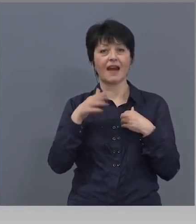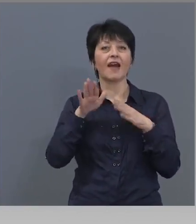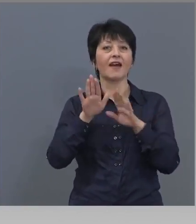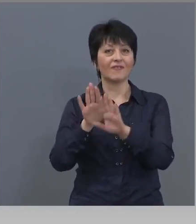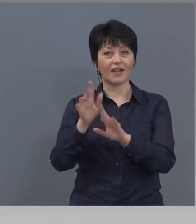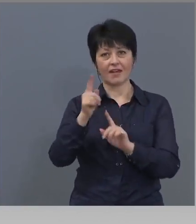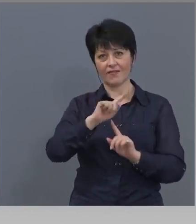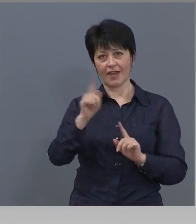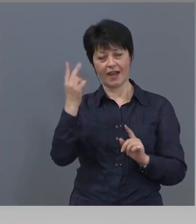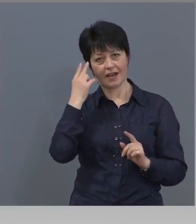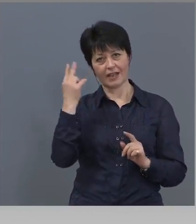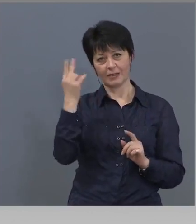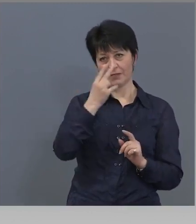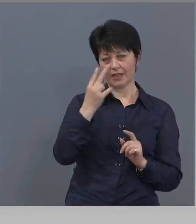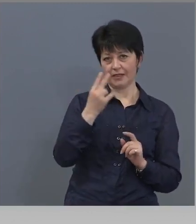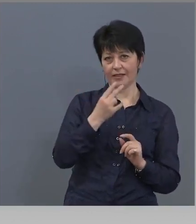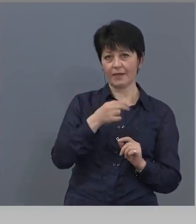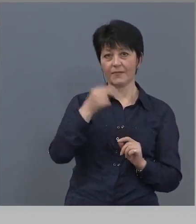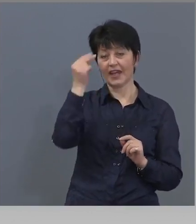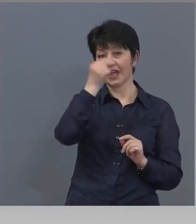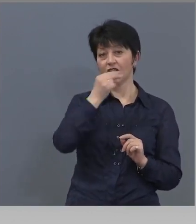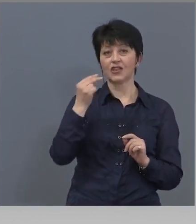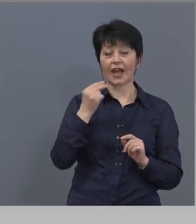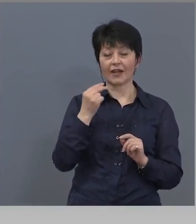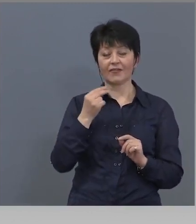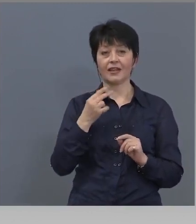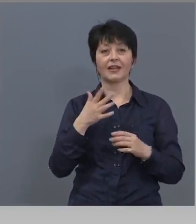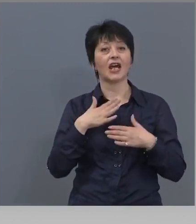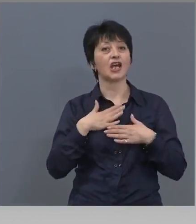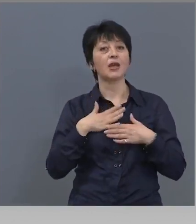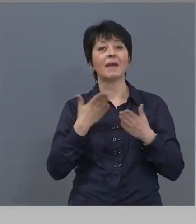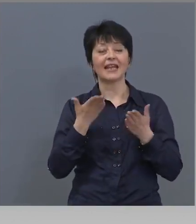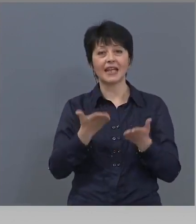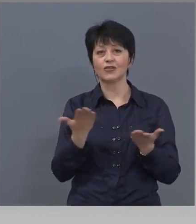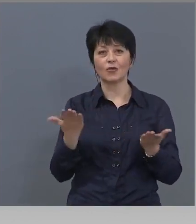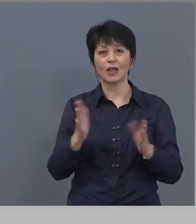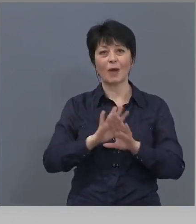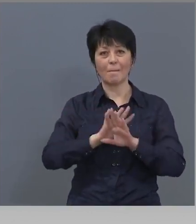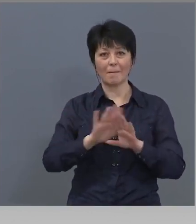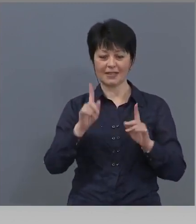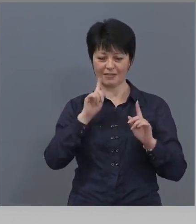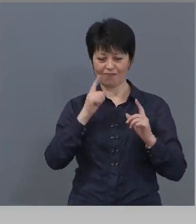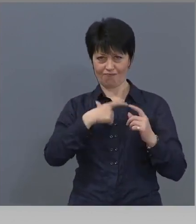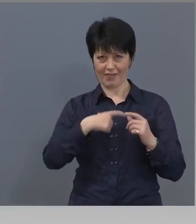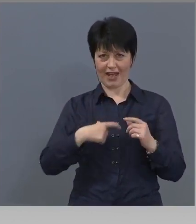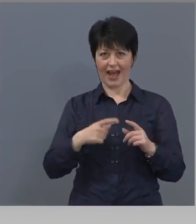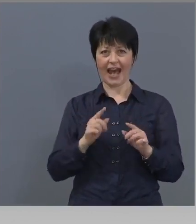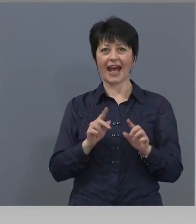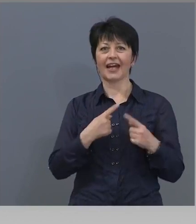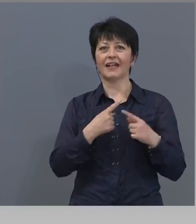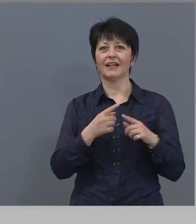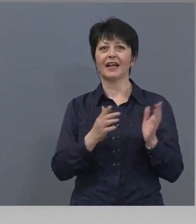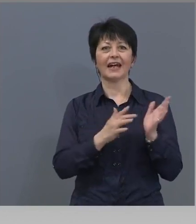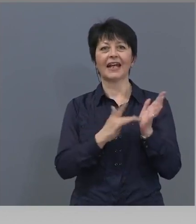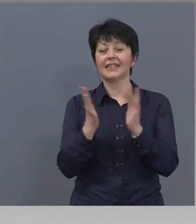Църквата има нещо, без което християнин не може. Това е светата литургия. Тя не става някъде на поляната. Значи ние се